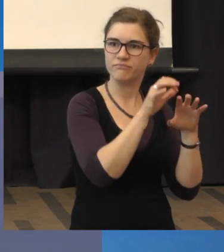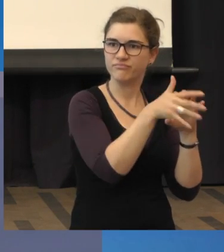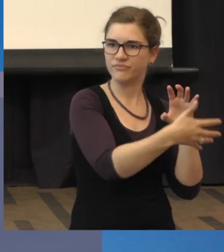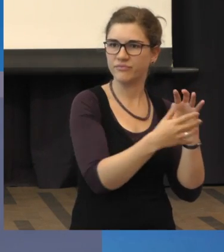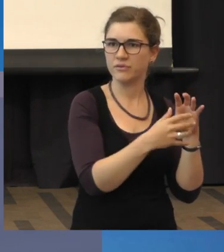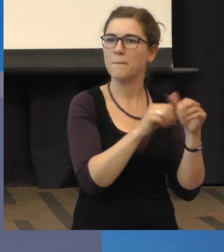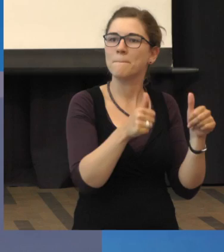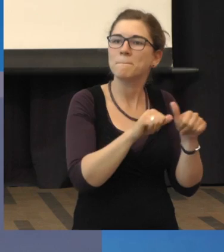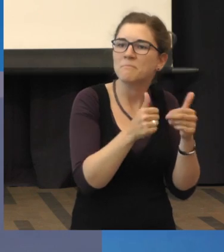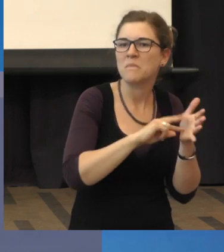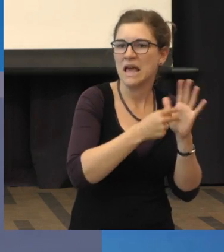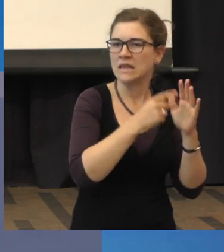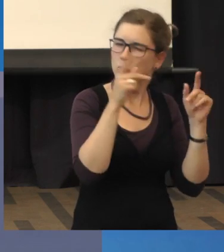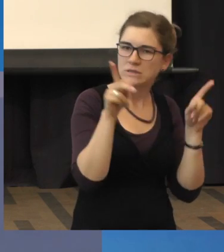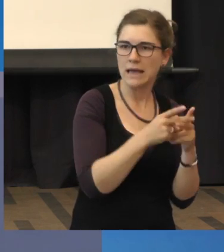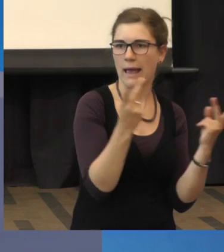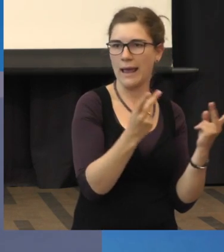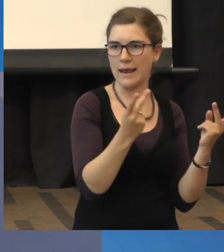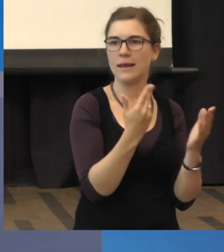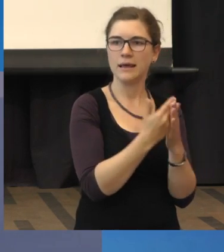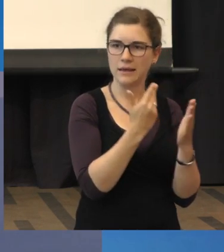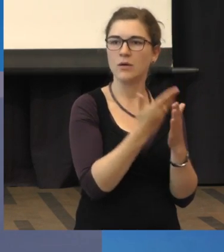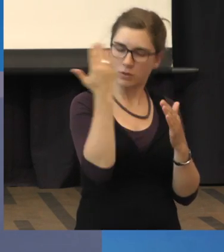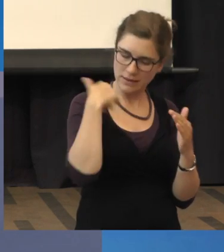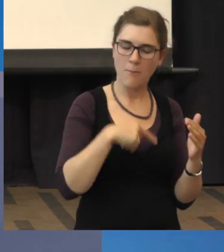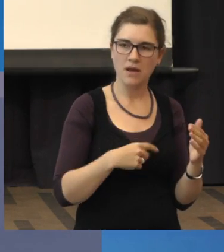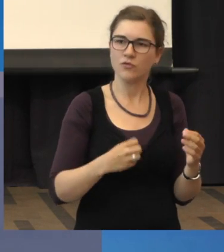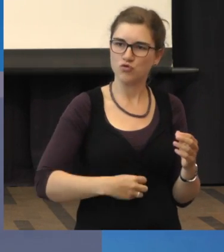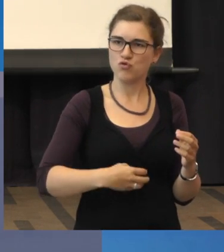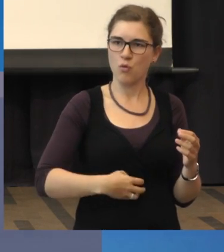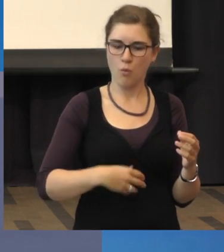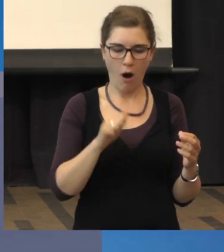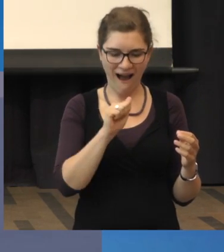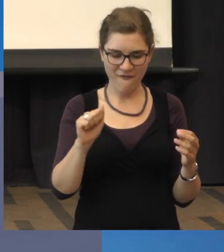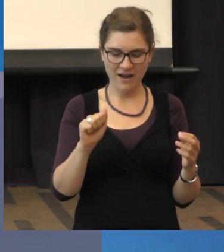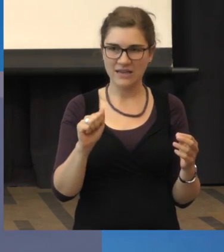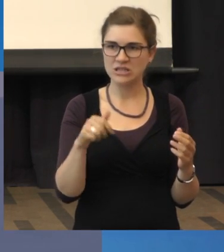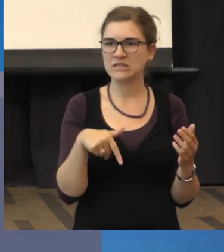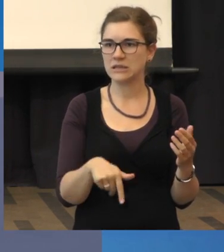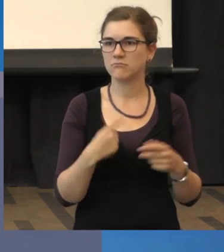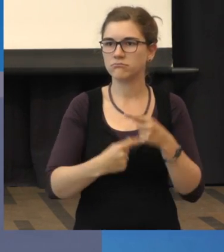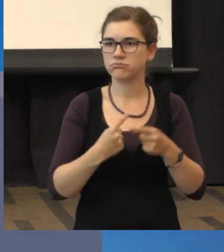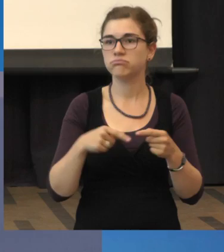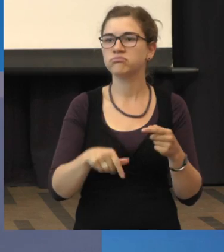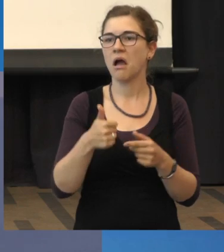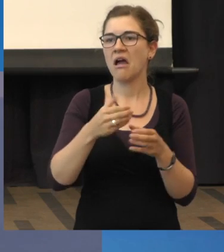Mechanismus. Und dafür ist das Avastin entwickelt worden. Da kostet eine Flasche 80 Euro,